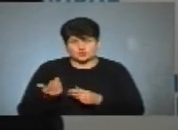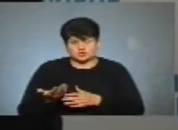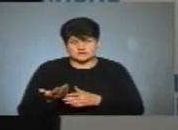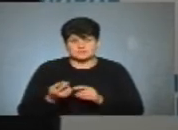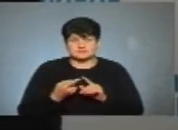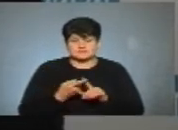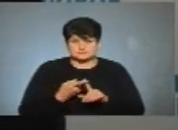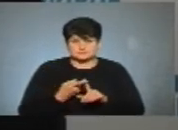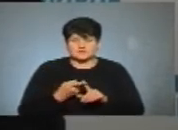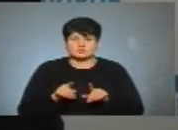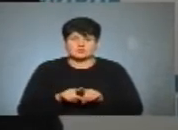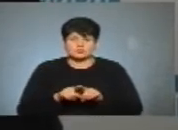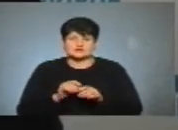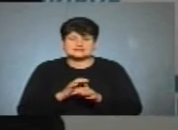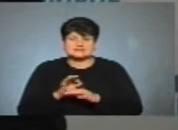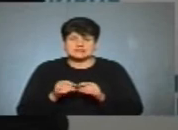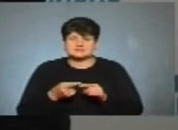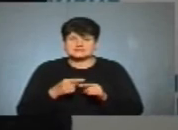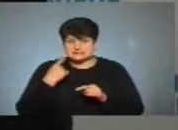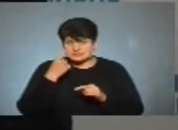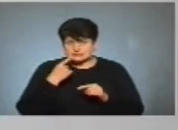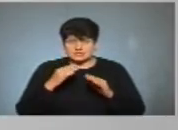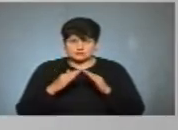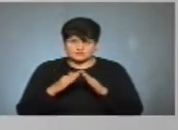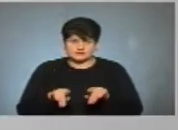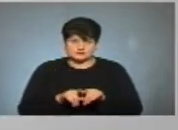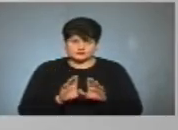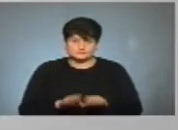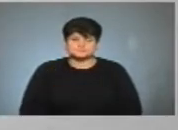Це раз. Ну, подібна схема, це також і під індивідуальне будівництво.